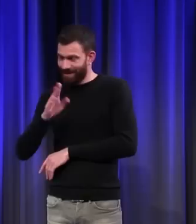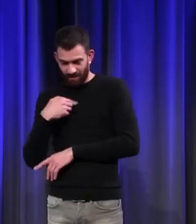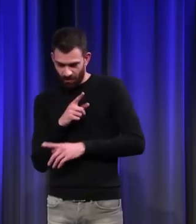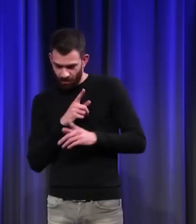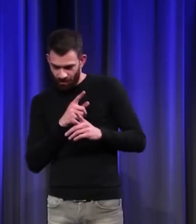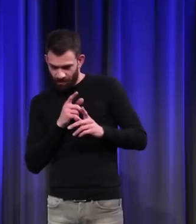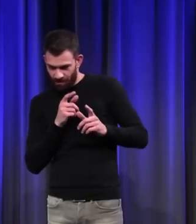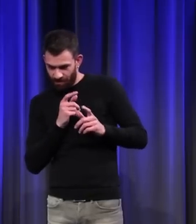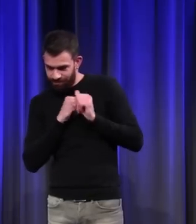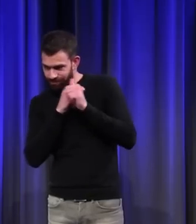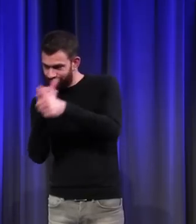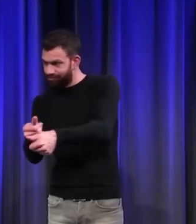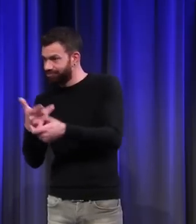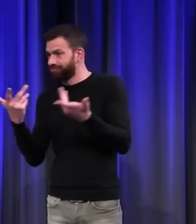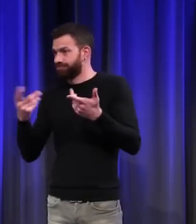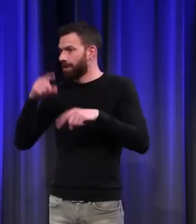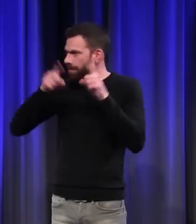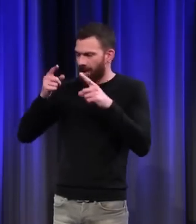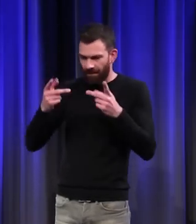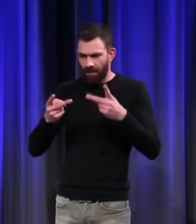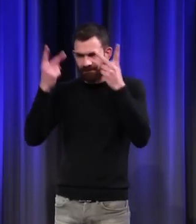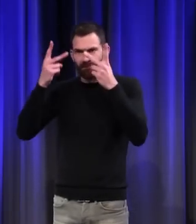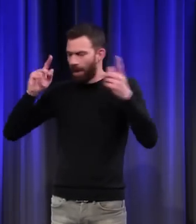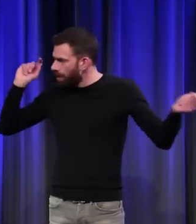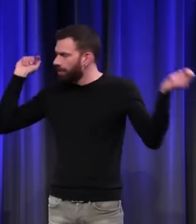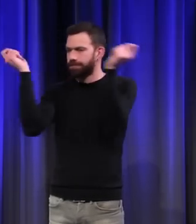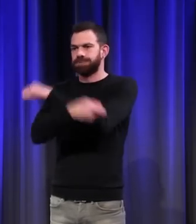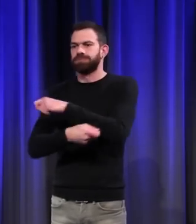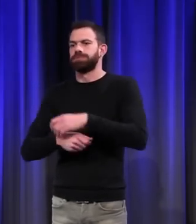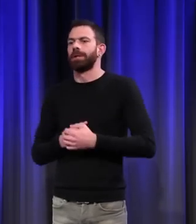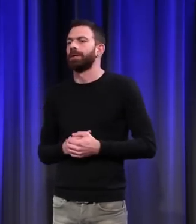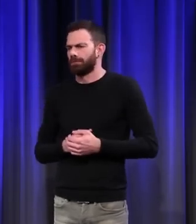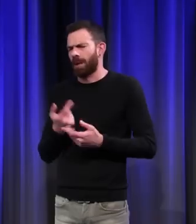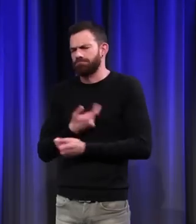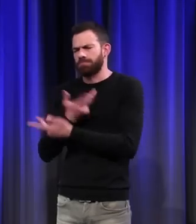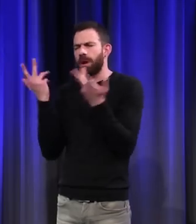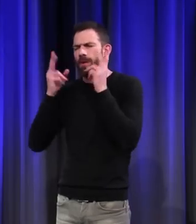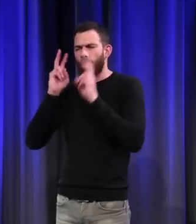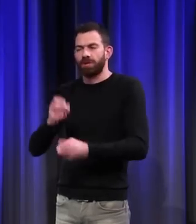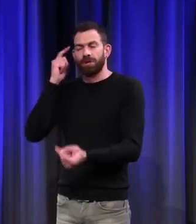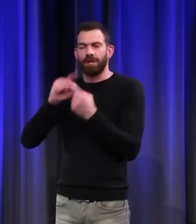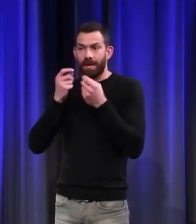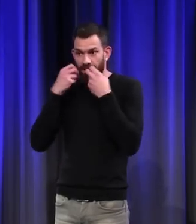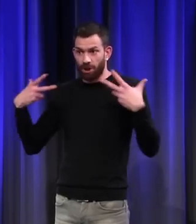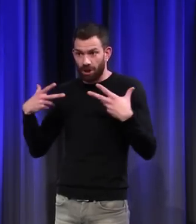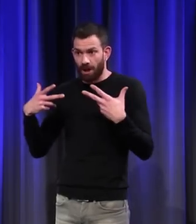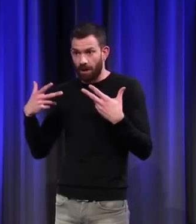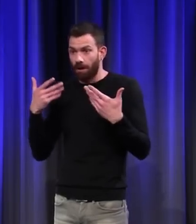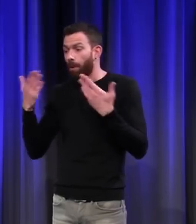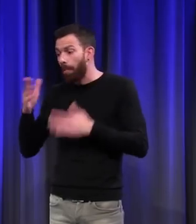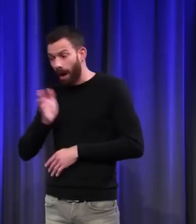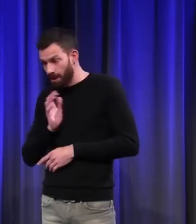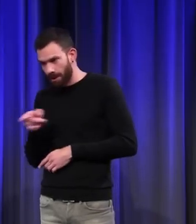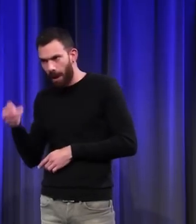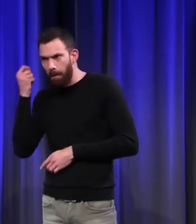ou tel animal avec des renversements de valeur. On a pas mal de travaux sur l'histoire du chat, alors qu'on en a très peu sur l'histoire du